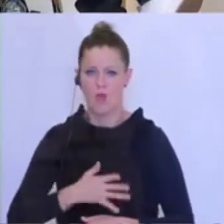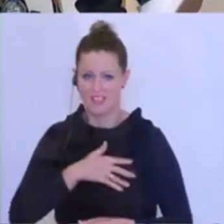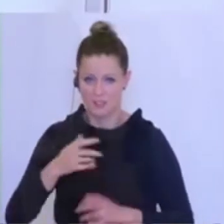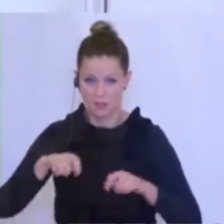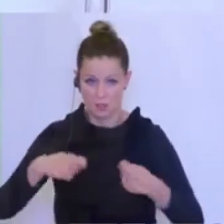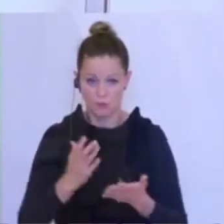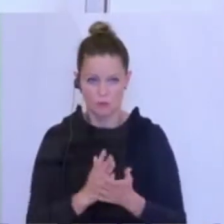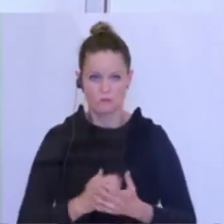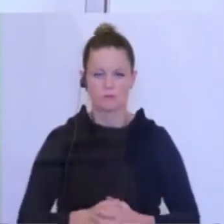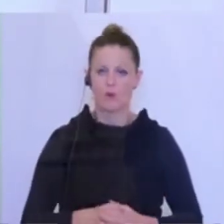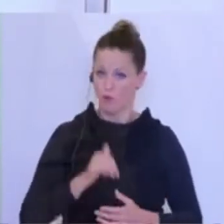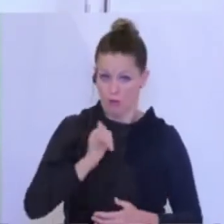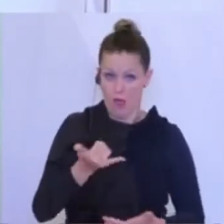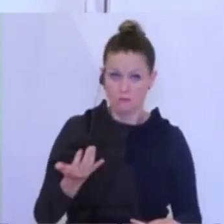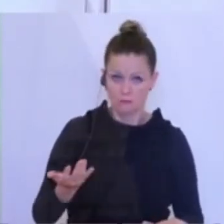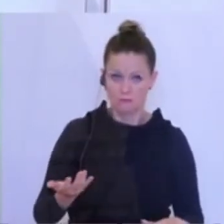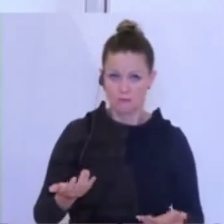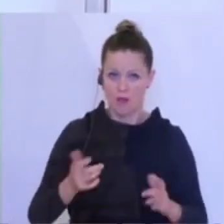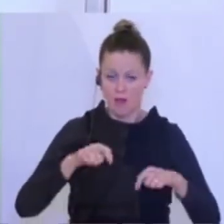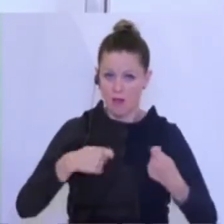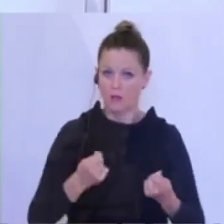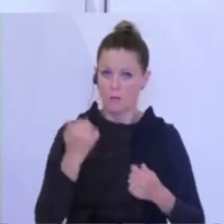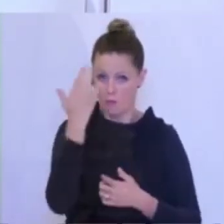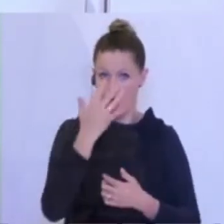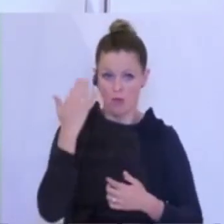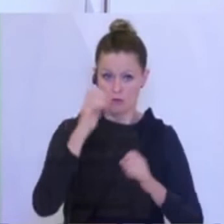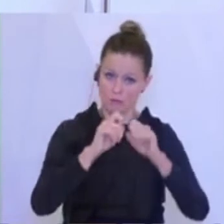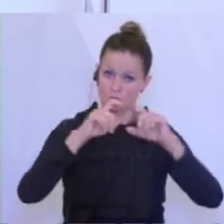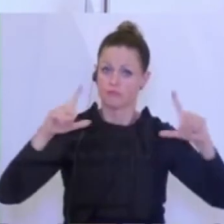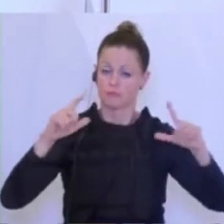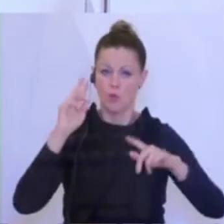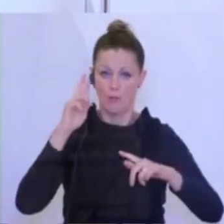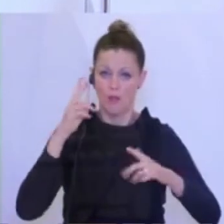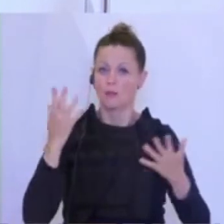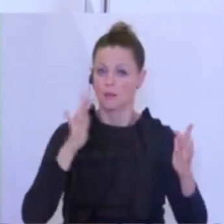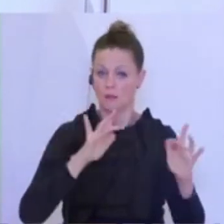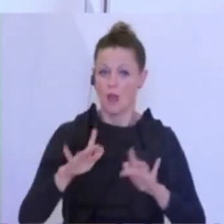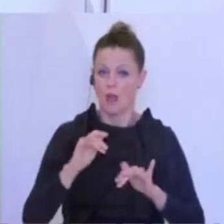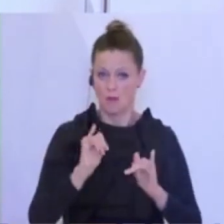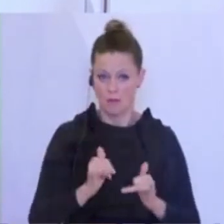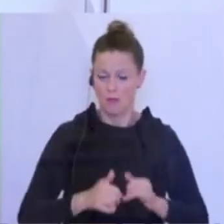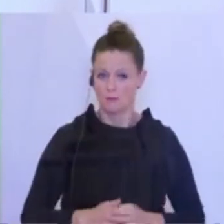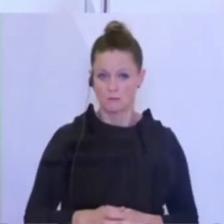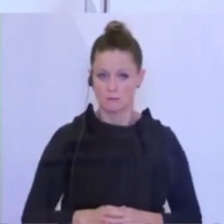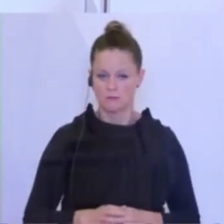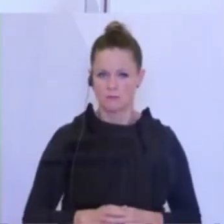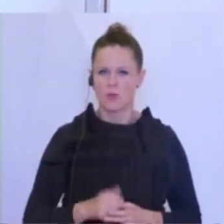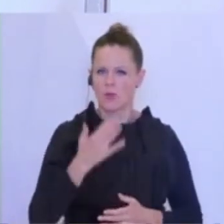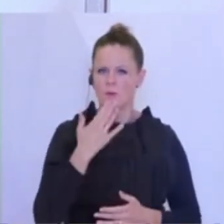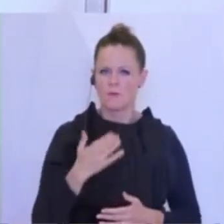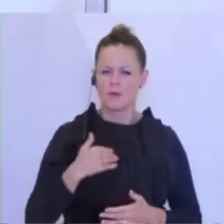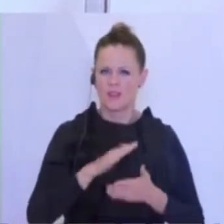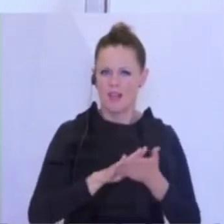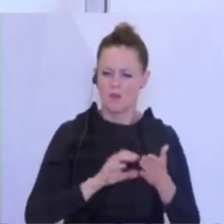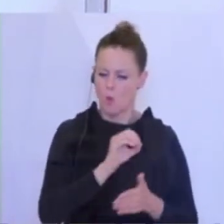Ja, da gibt es natürlich Vorstellungen und Überlegungen. Ich würde vielleicht beginnen mit